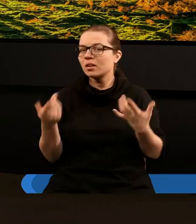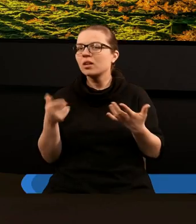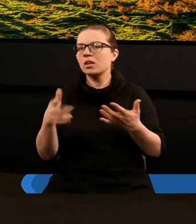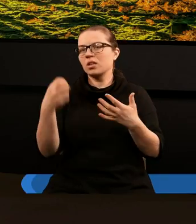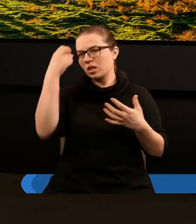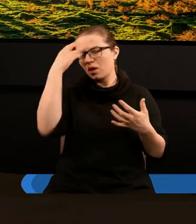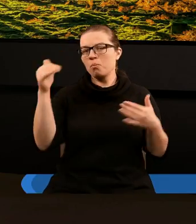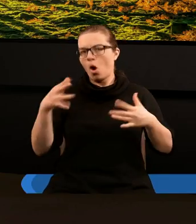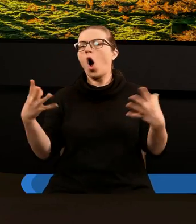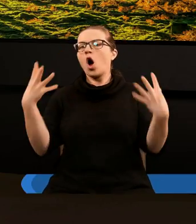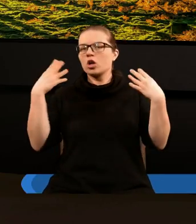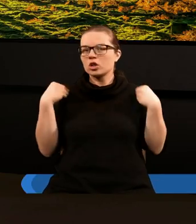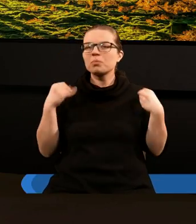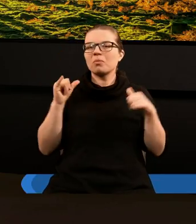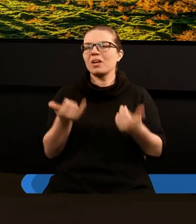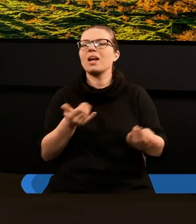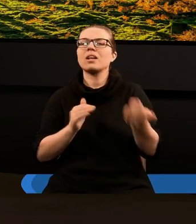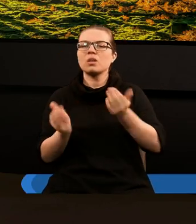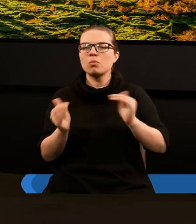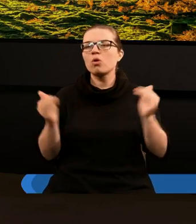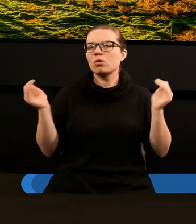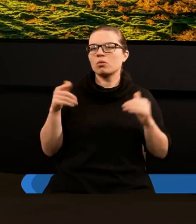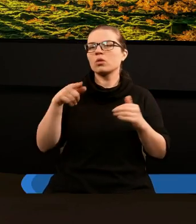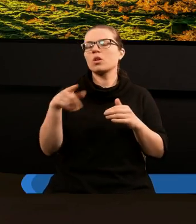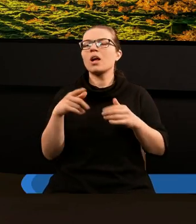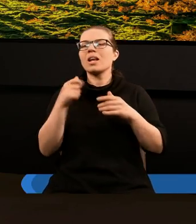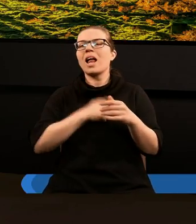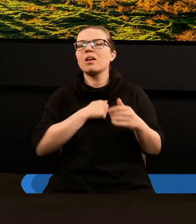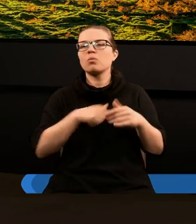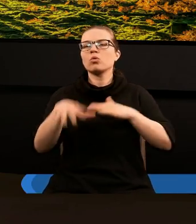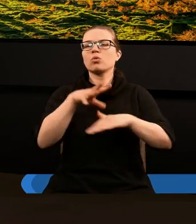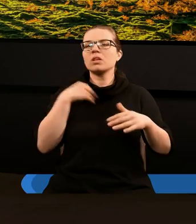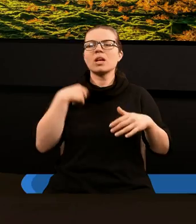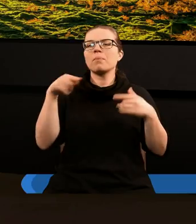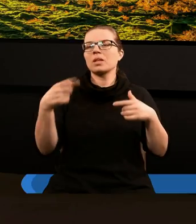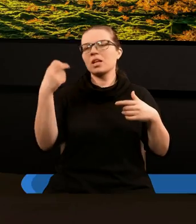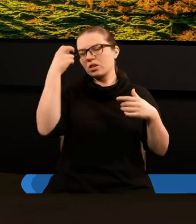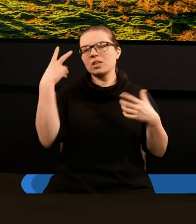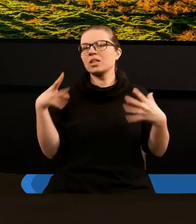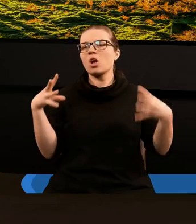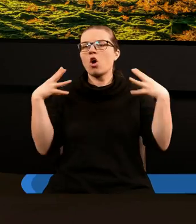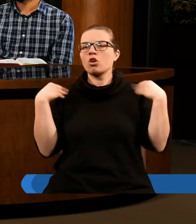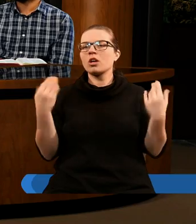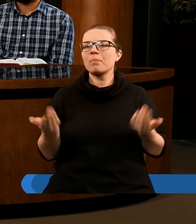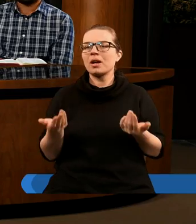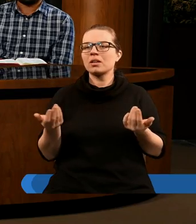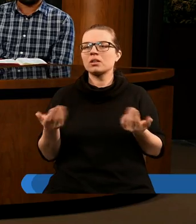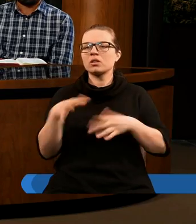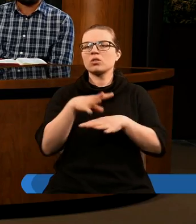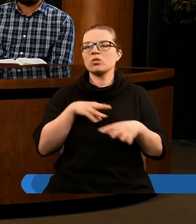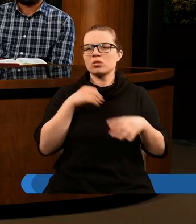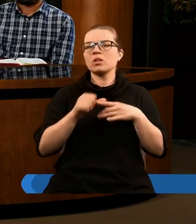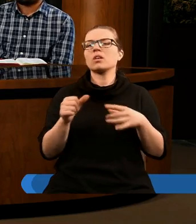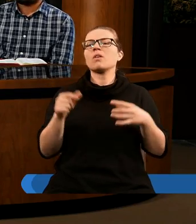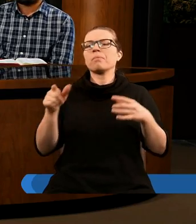tego, tą pieczęć, otrzymać. W jaki sposób można zasmucać Ducha Świętego, żeby tej pieczęci nie otrzymać? Duch